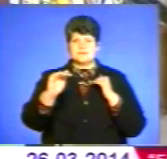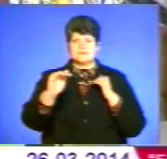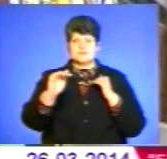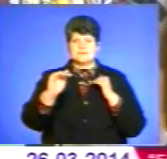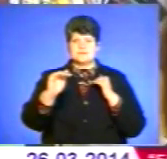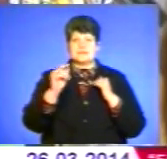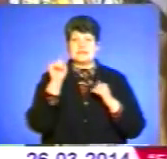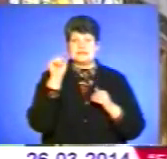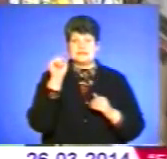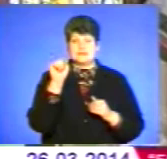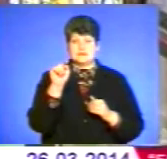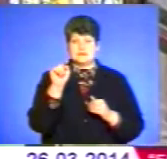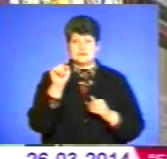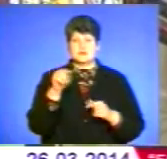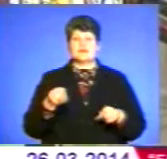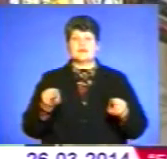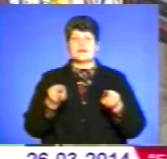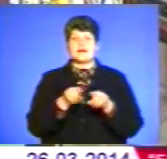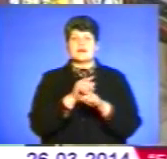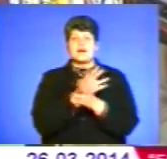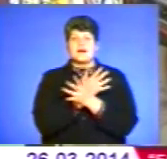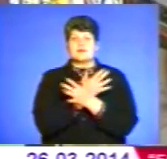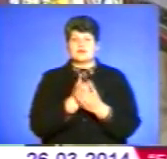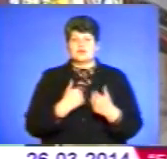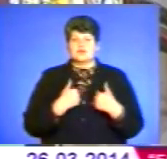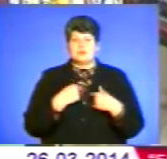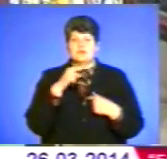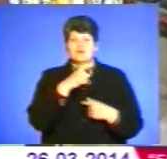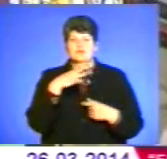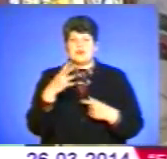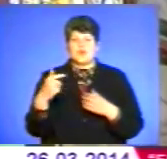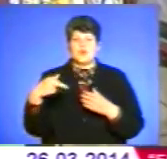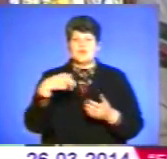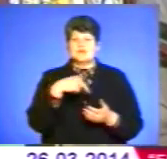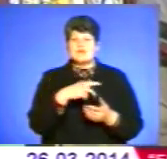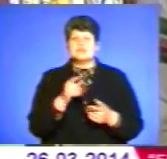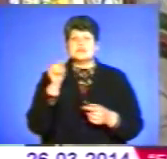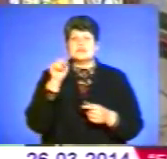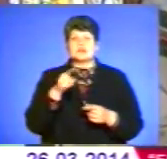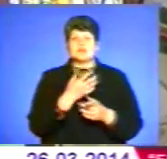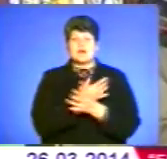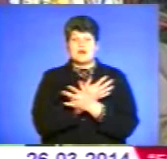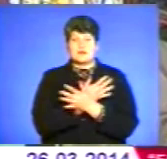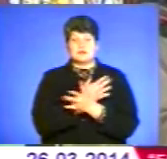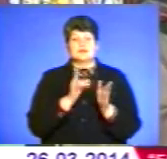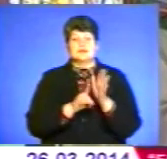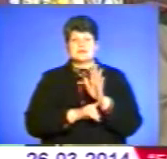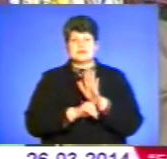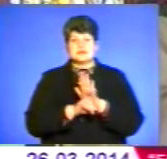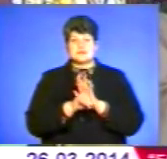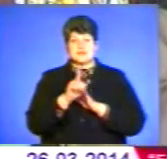«Ти, як ангел, до мене в ту хвилю йдеш, як той ангел на стане